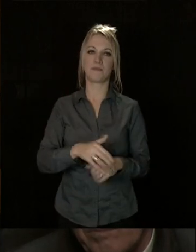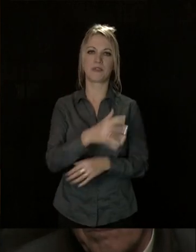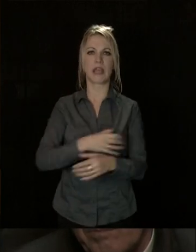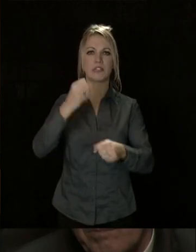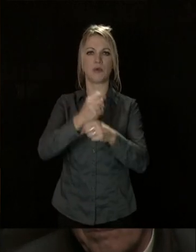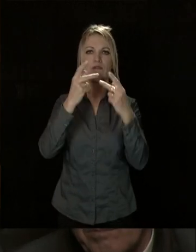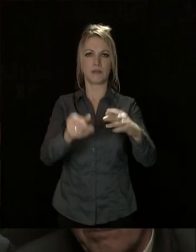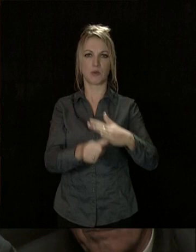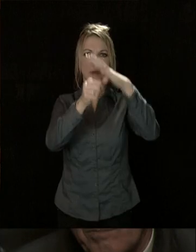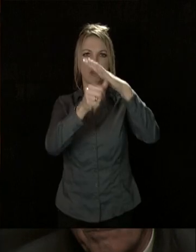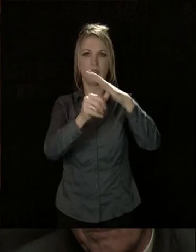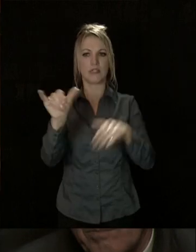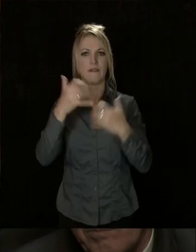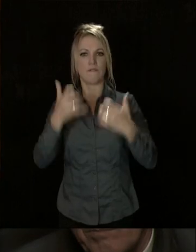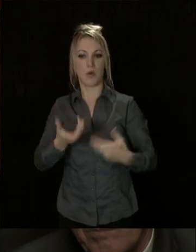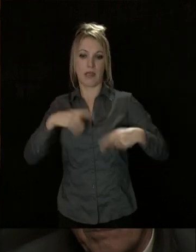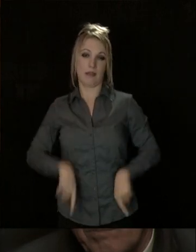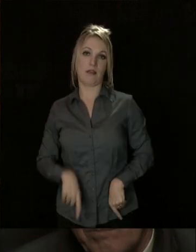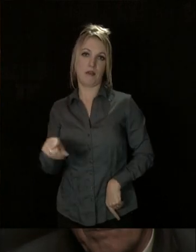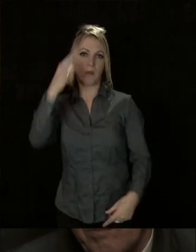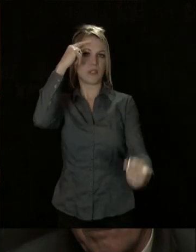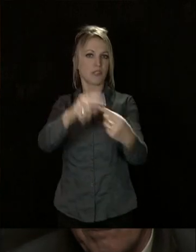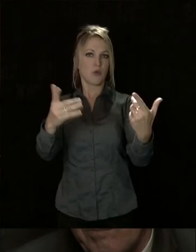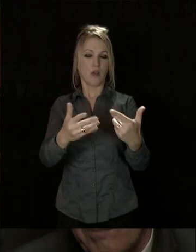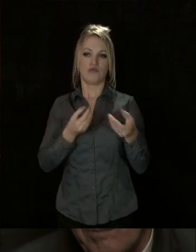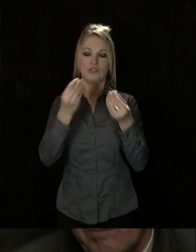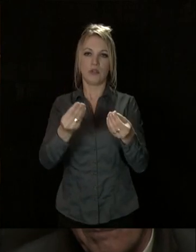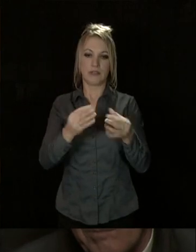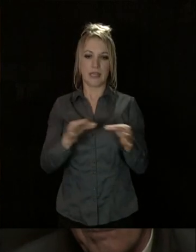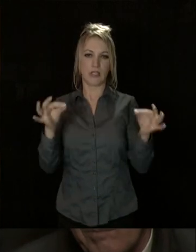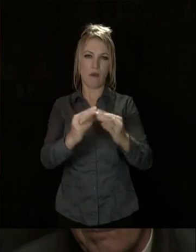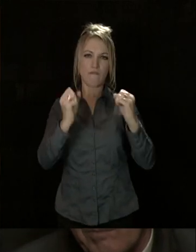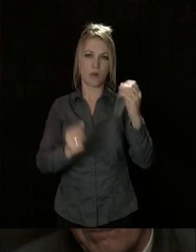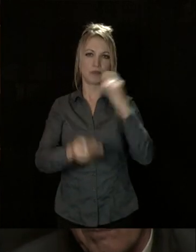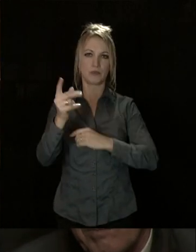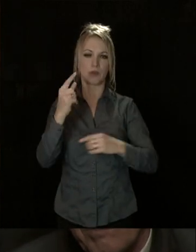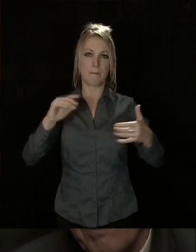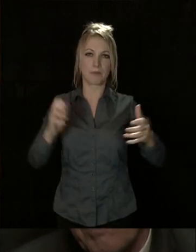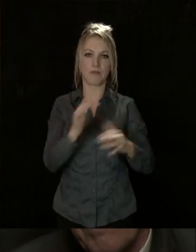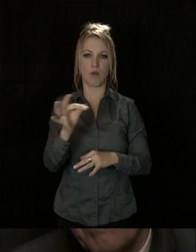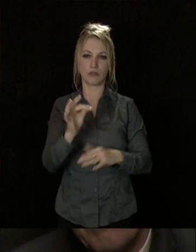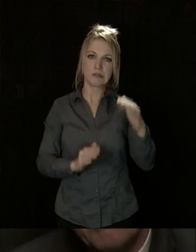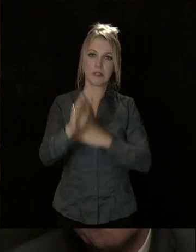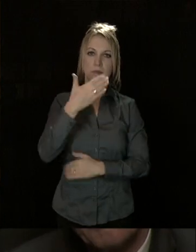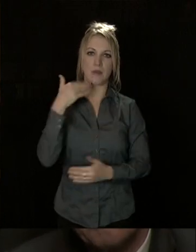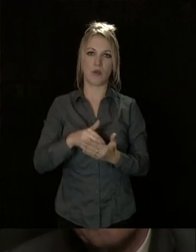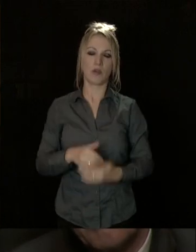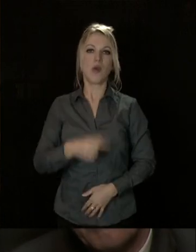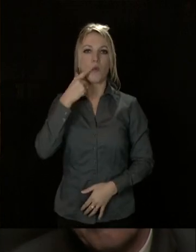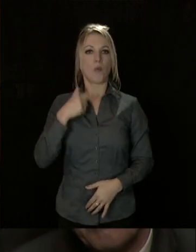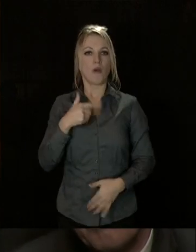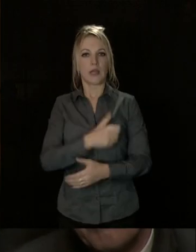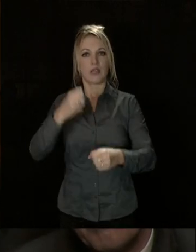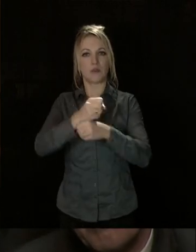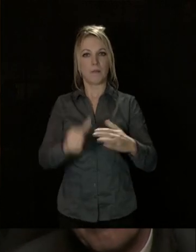métropoles a été voulue par l'État avec pour objectif de renforcer les territoires et d'oeuvrer au redressement de la France. Pour moi, créer la